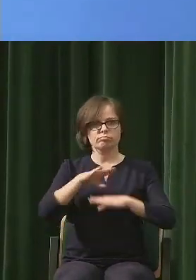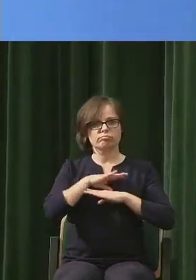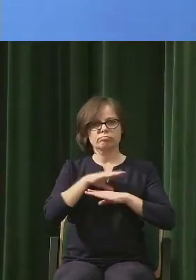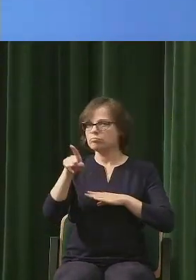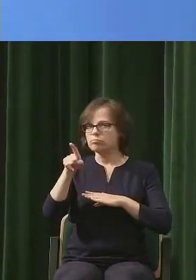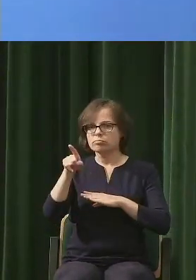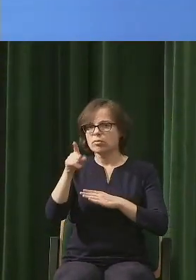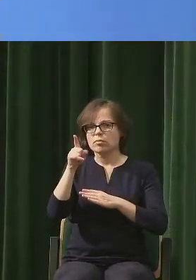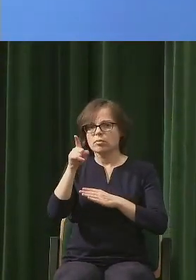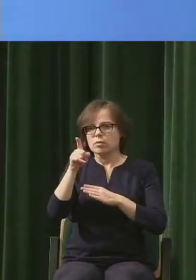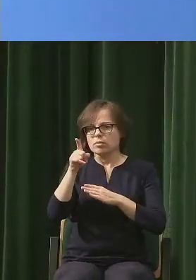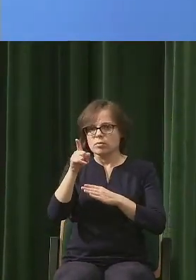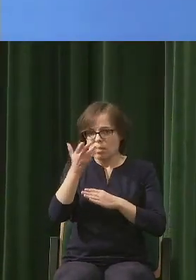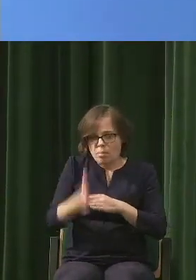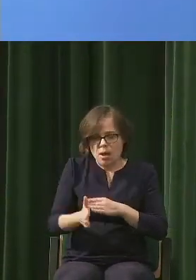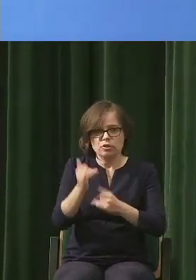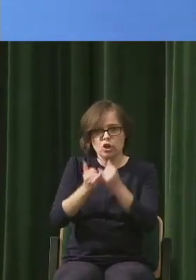dobrzy,